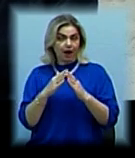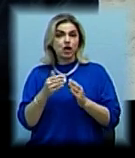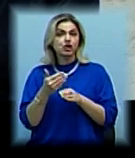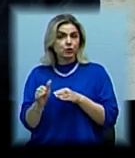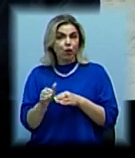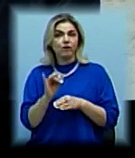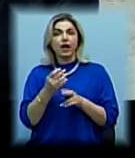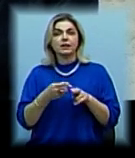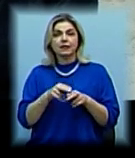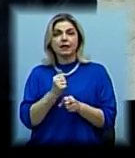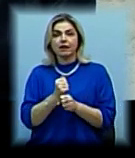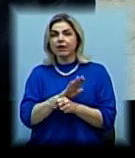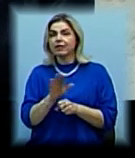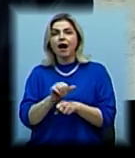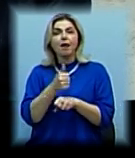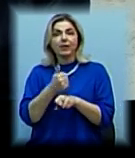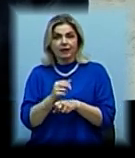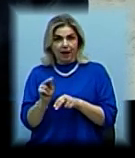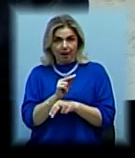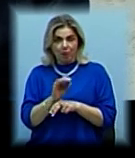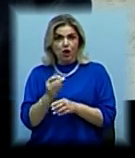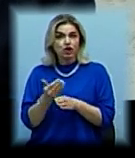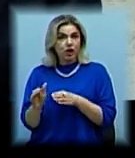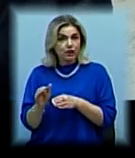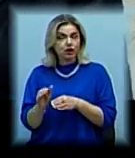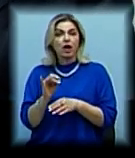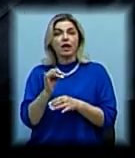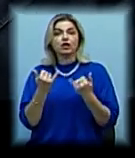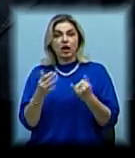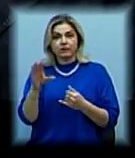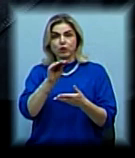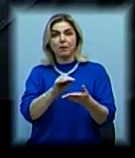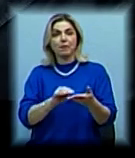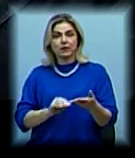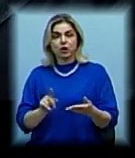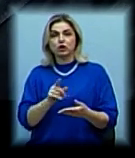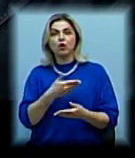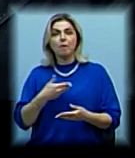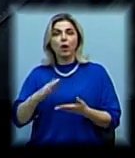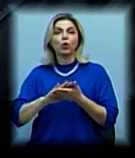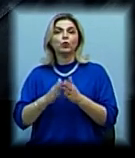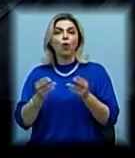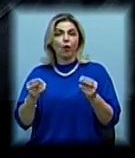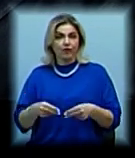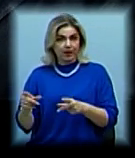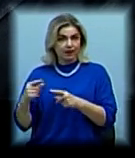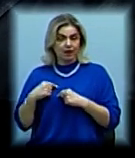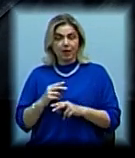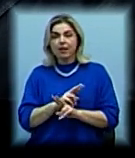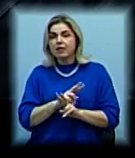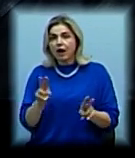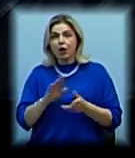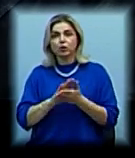Частково. Це вони зробили не капітальний ремонт, а частково. Тепер вони це все приписали, що ми ніби з ними уклали договір. Ніяких